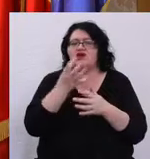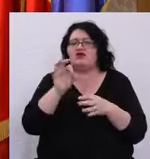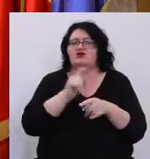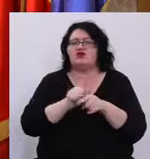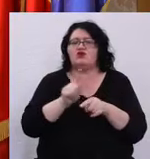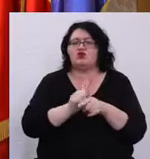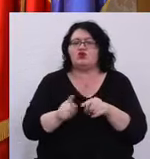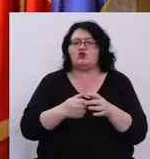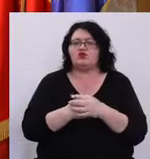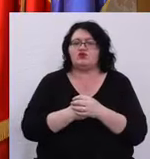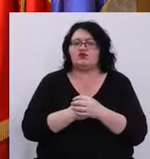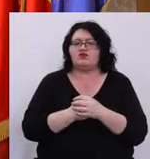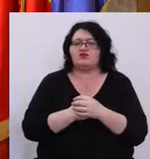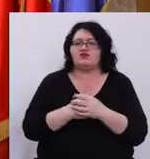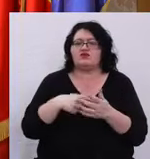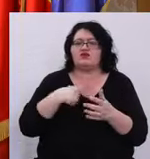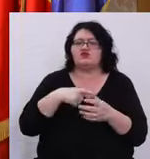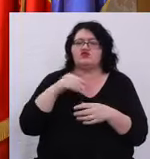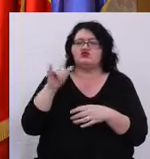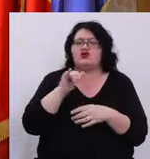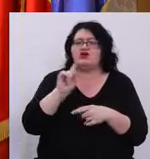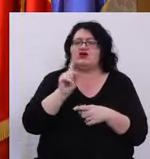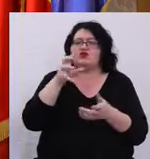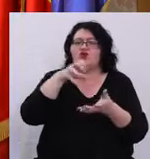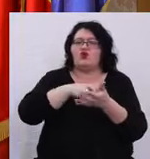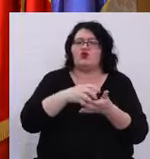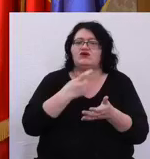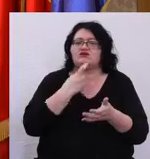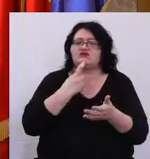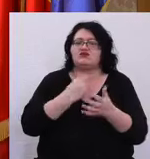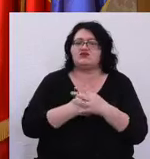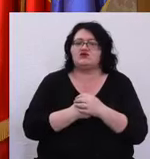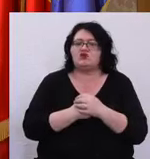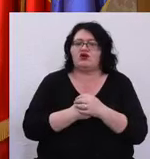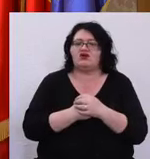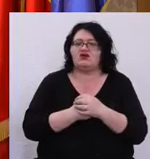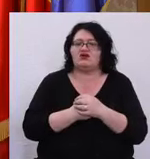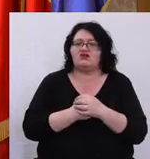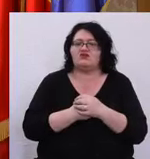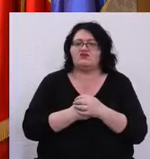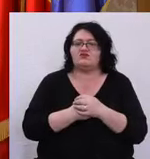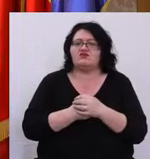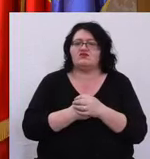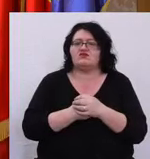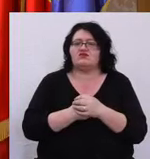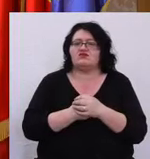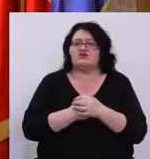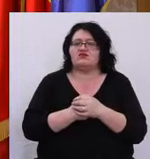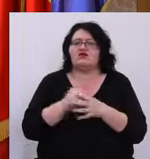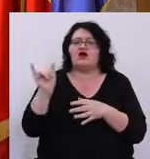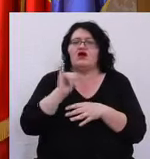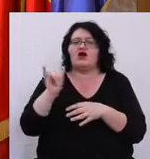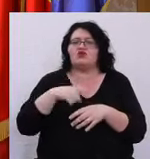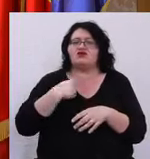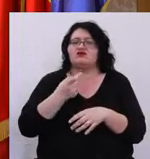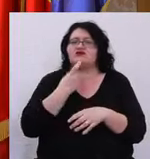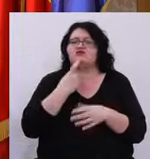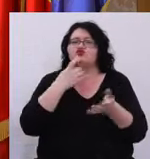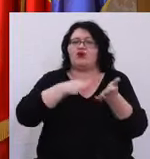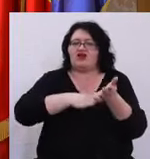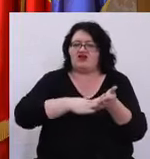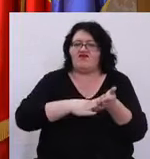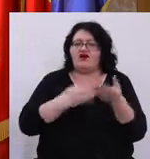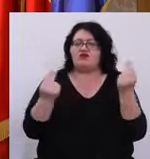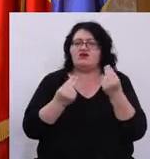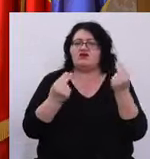parte că sunt cei care nu locuiesc în Timișoara A cui e Timișoara de fapt